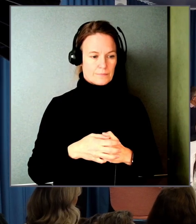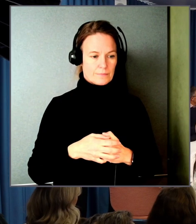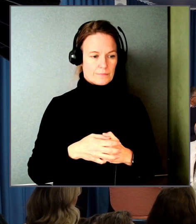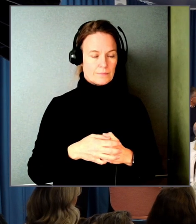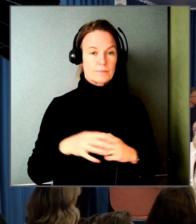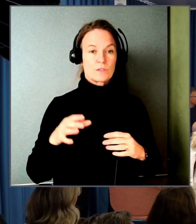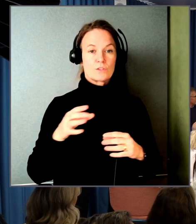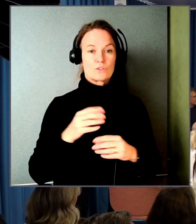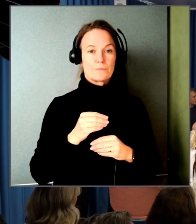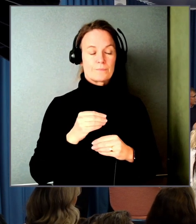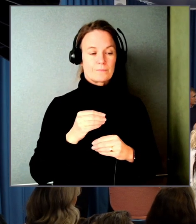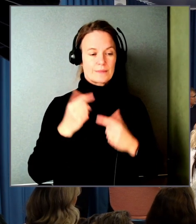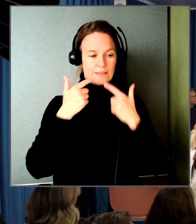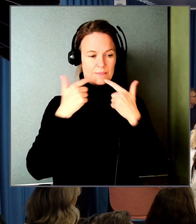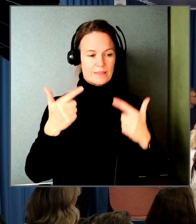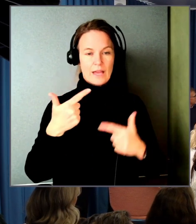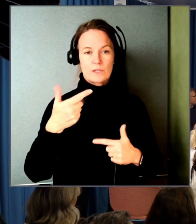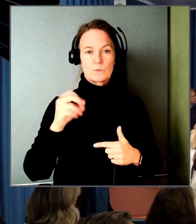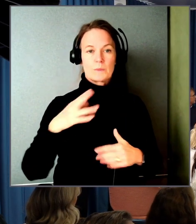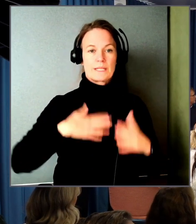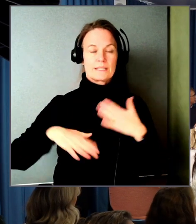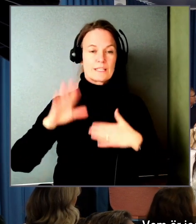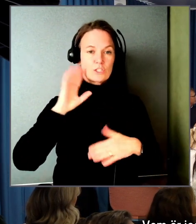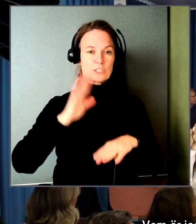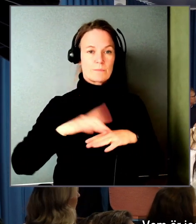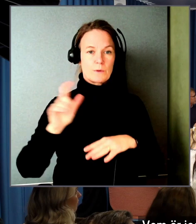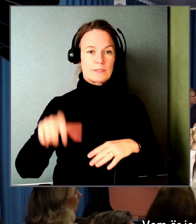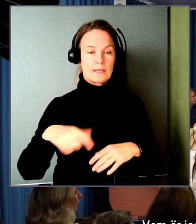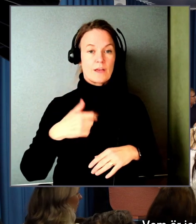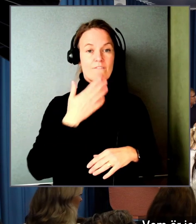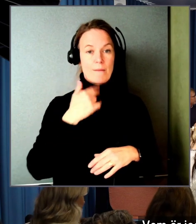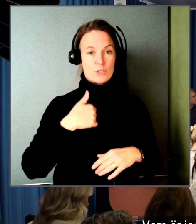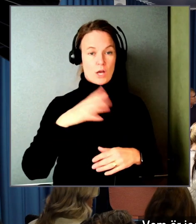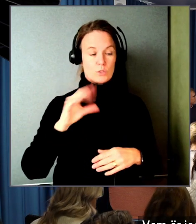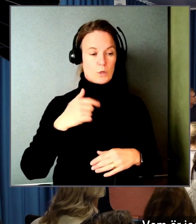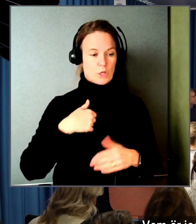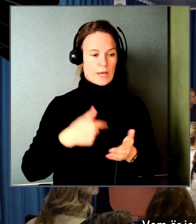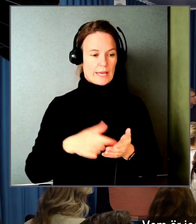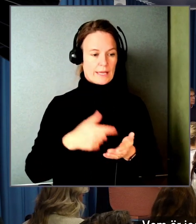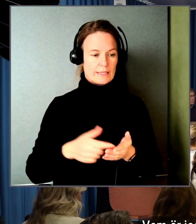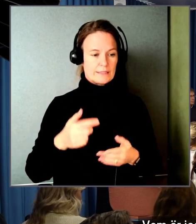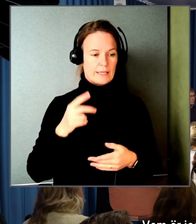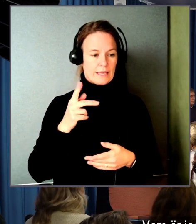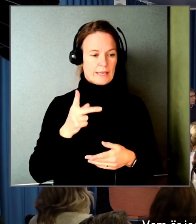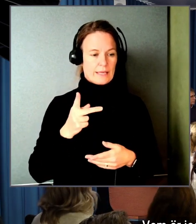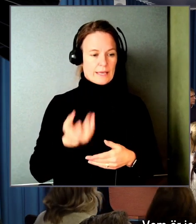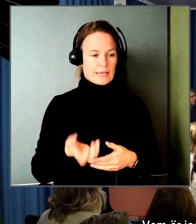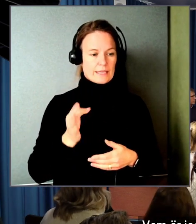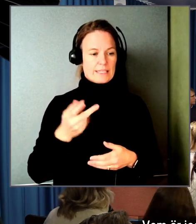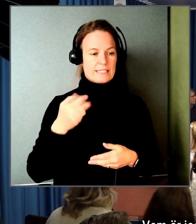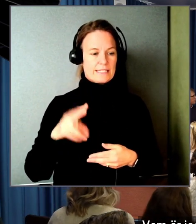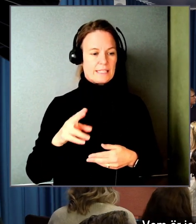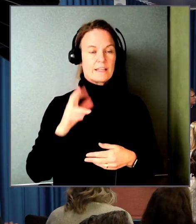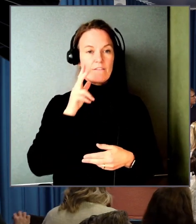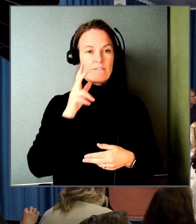Ja, tack Thor. Intressant att höra på. Vem är jag då? Jag heter Kristin Fransholm och jag jobbar som konsument-